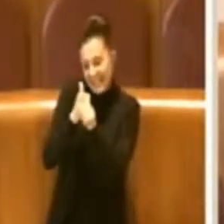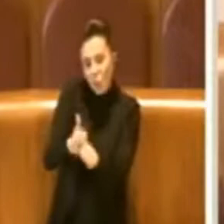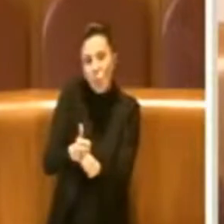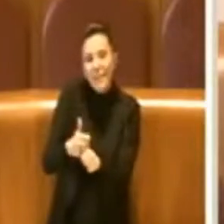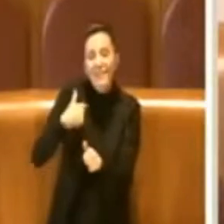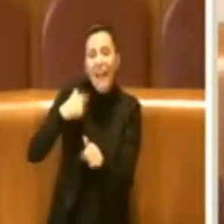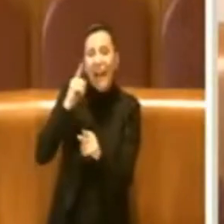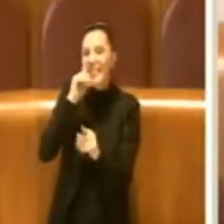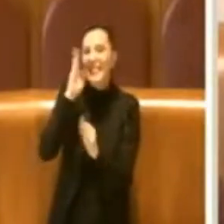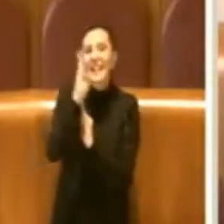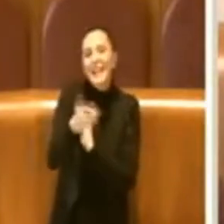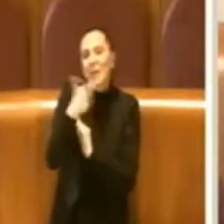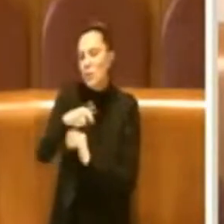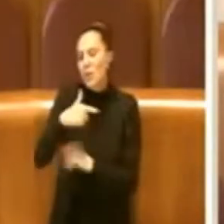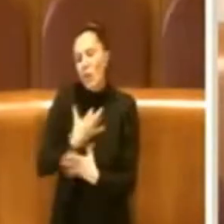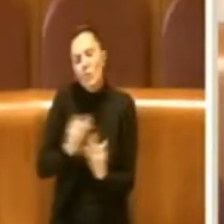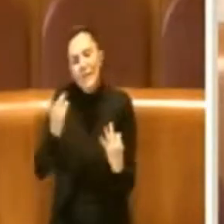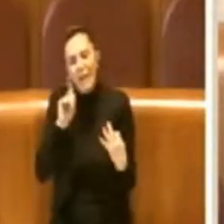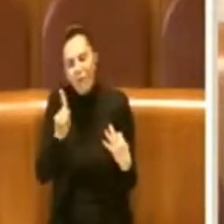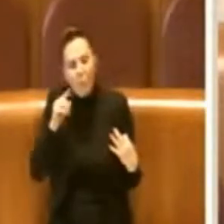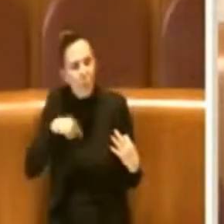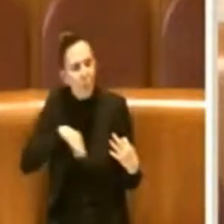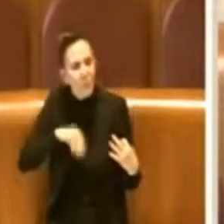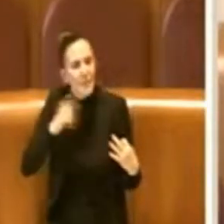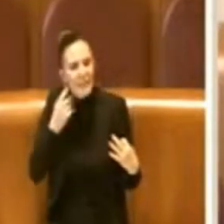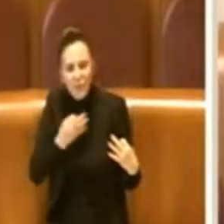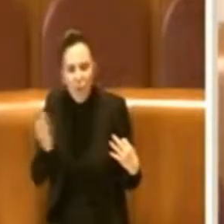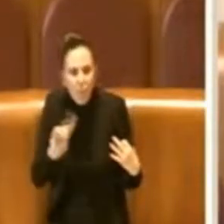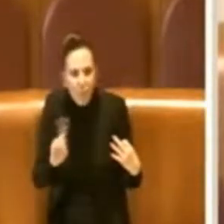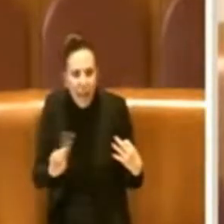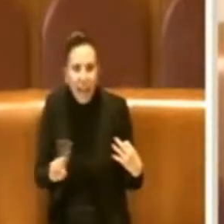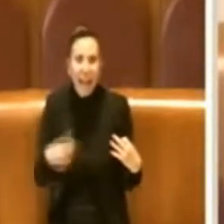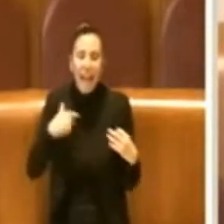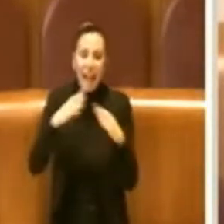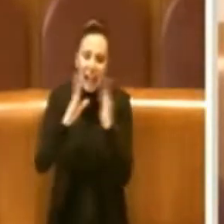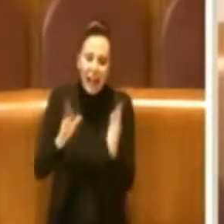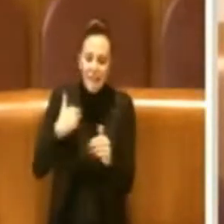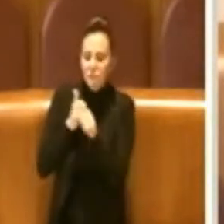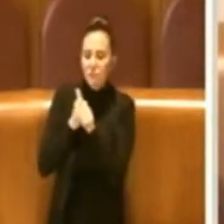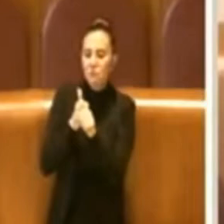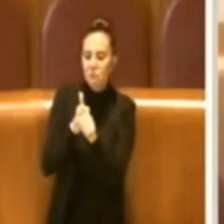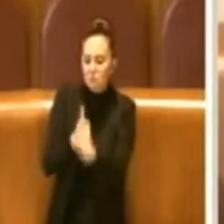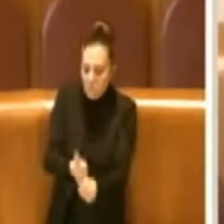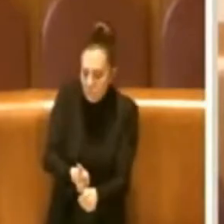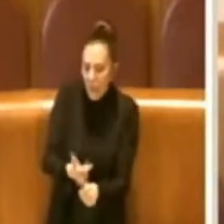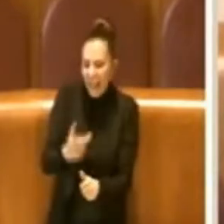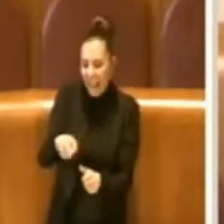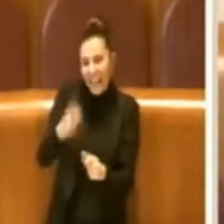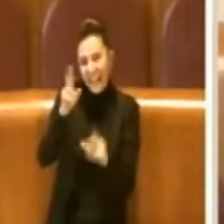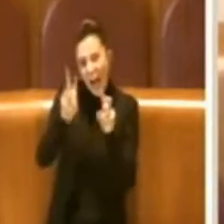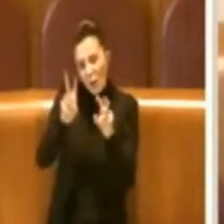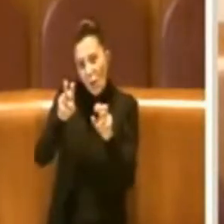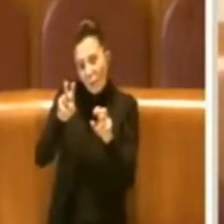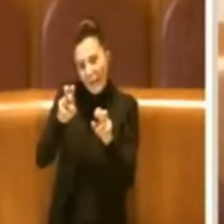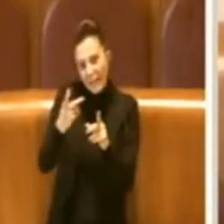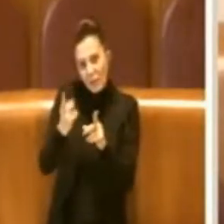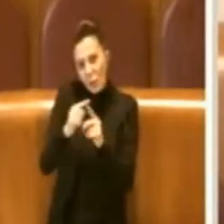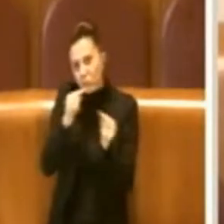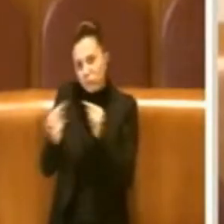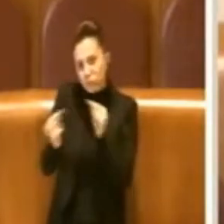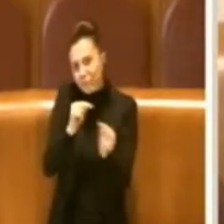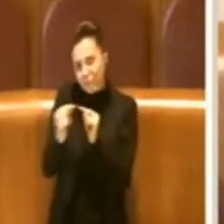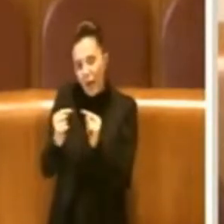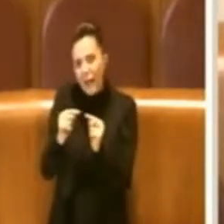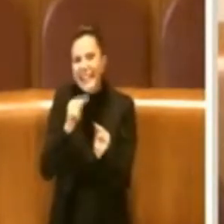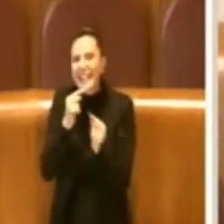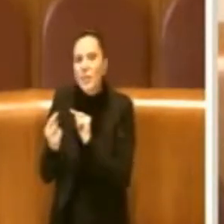ho avuto modo di ascoltare e di farmi un'idea su come è stata trattata la questione. La discussione è